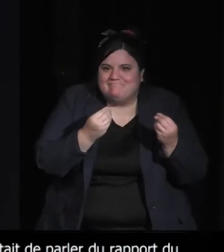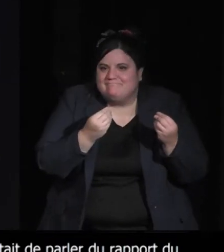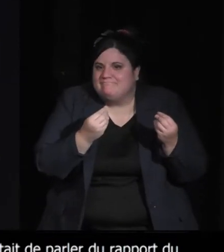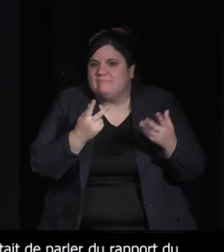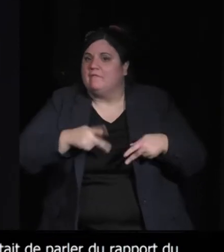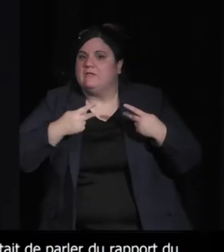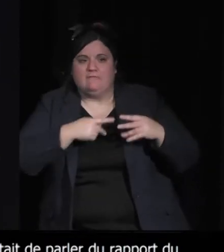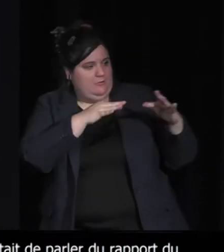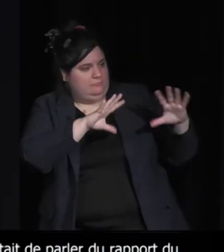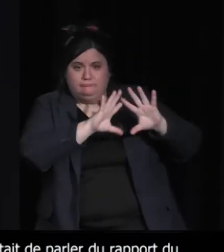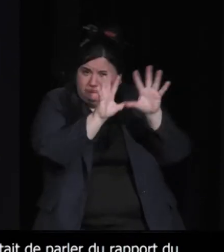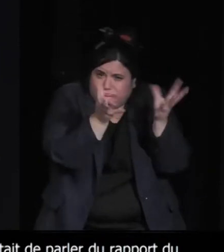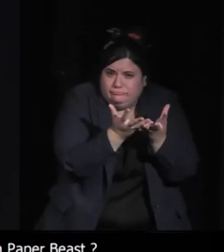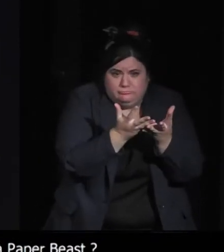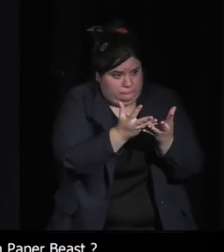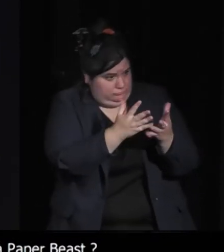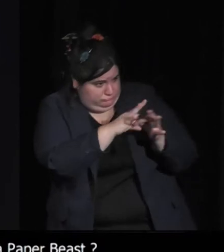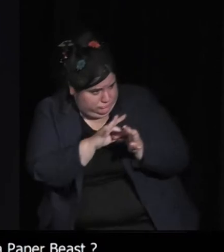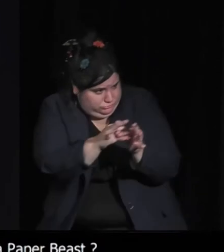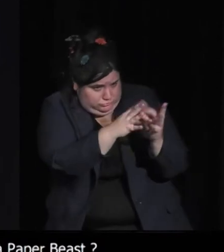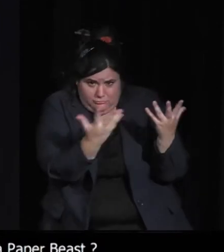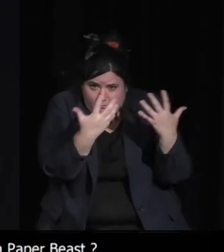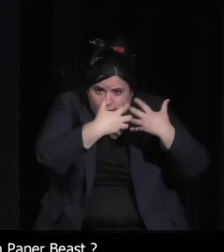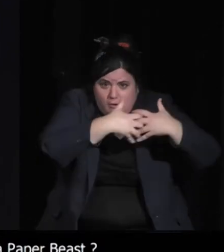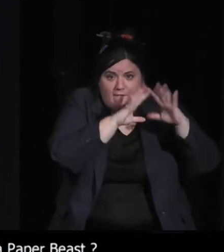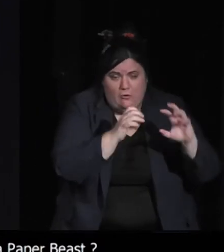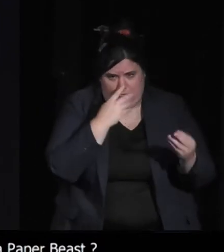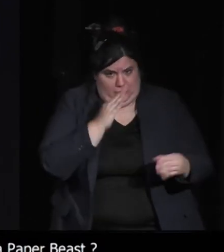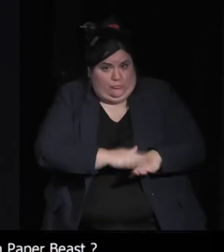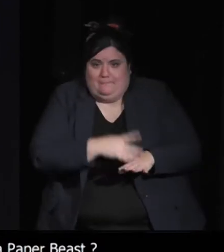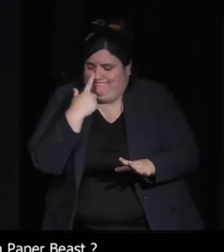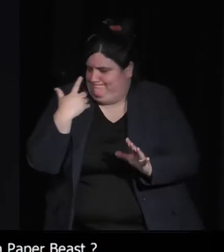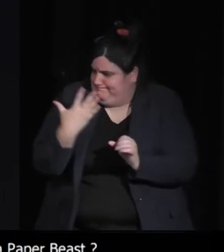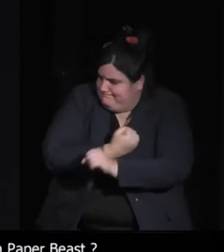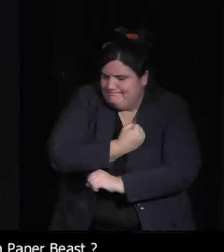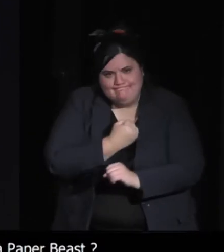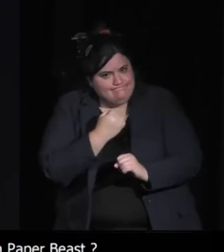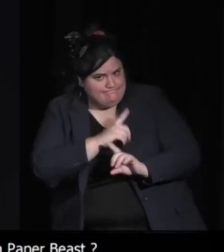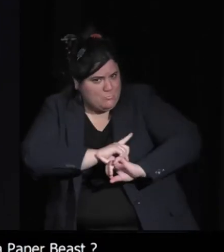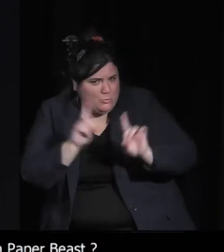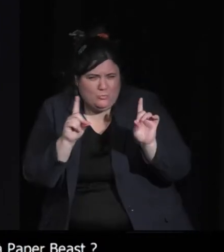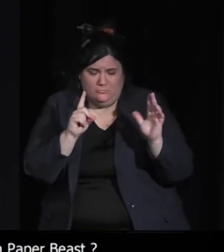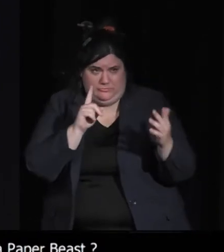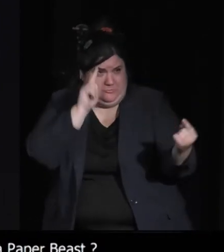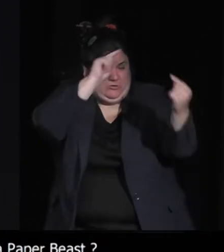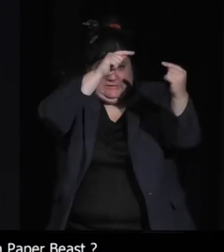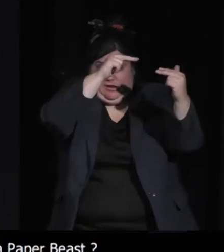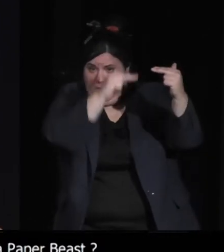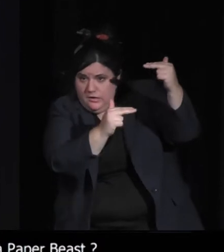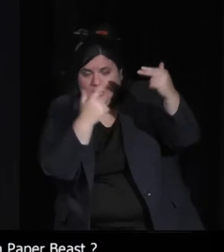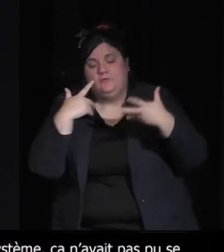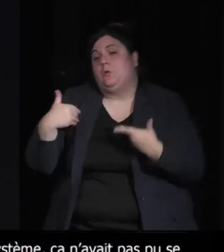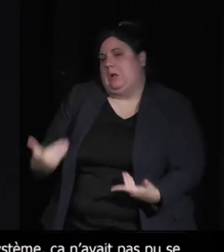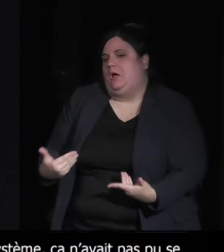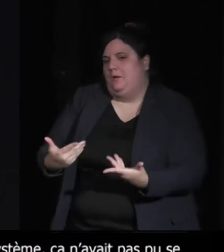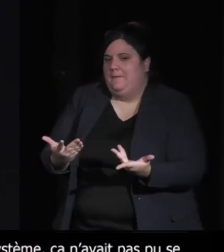créer un jeu sur le vivant qui n'avait pas pleinement abouti. forcément, dans Paper